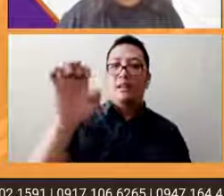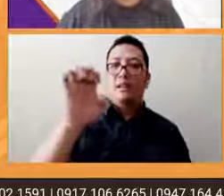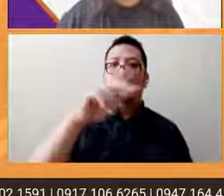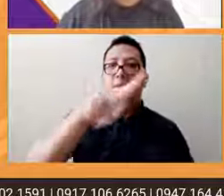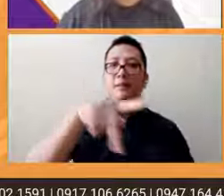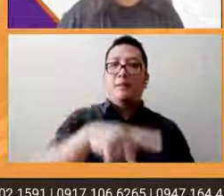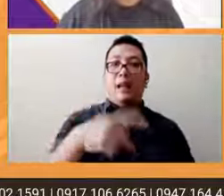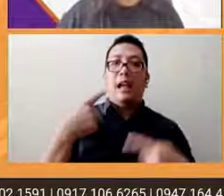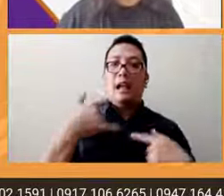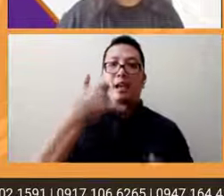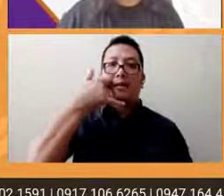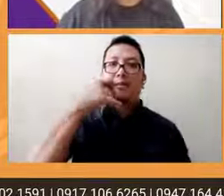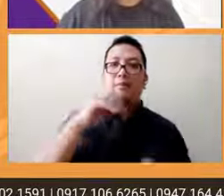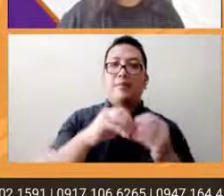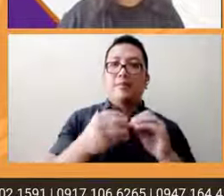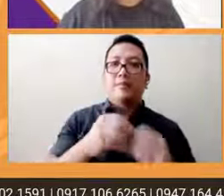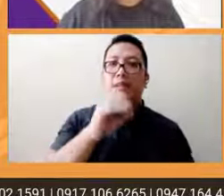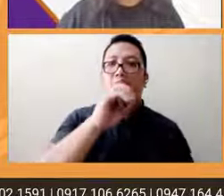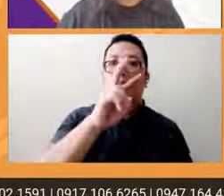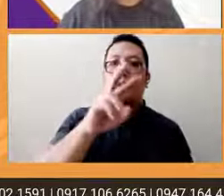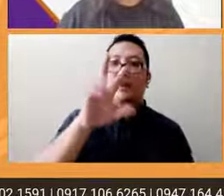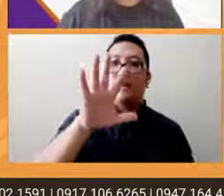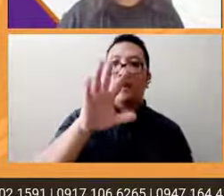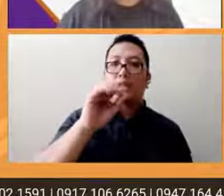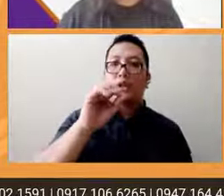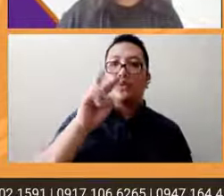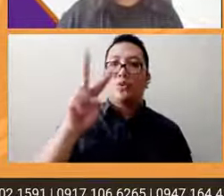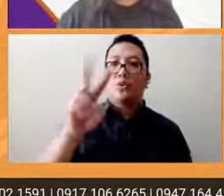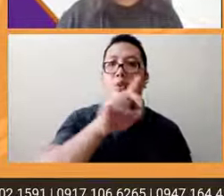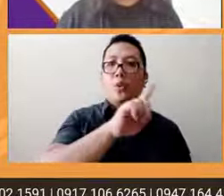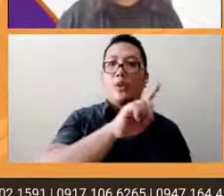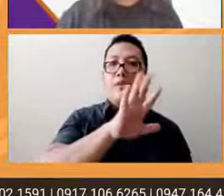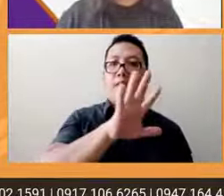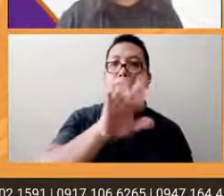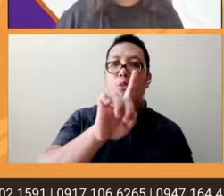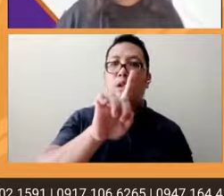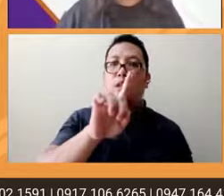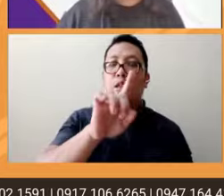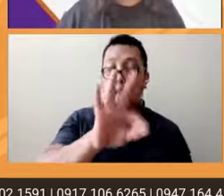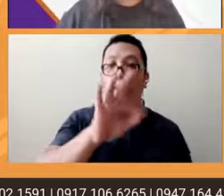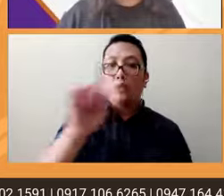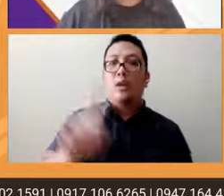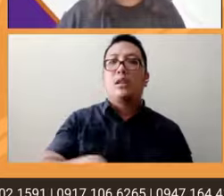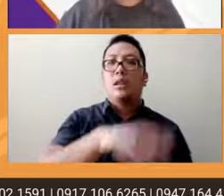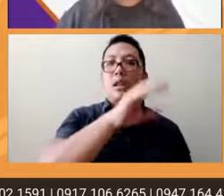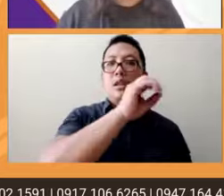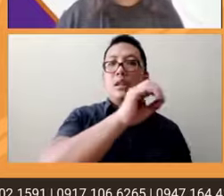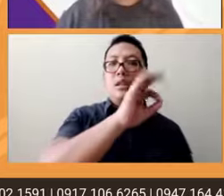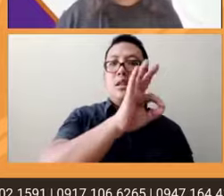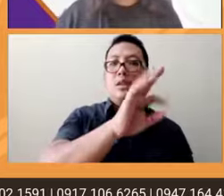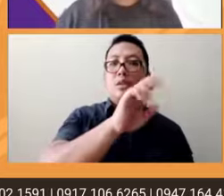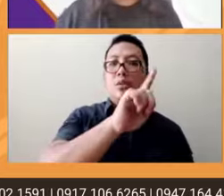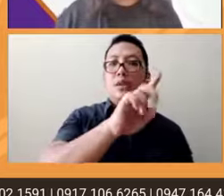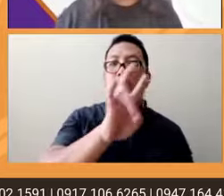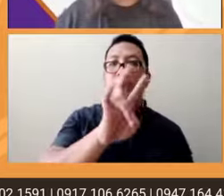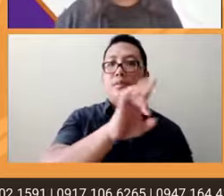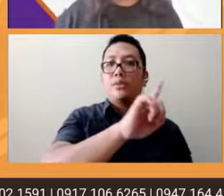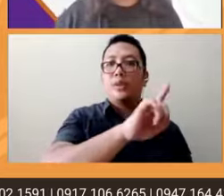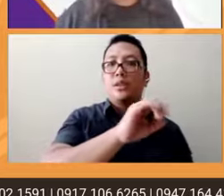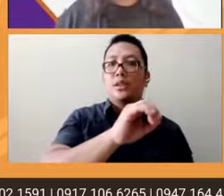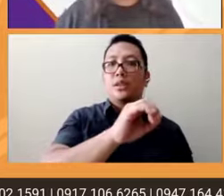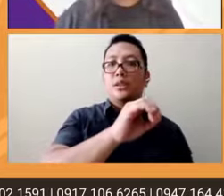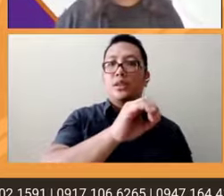hotline 0250 1591 0917 1066 65 and